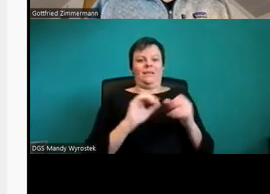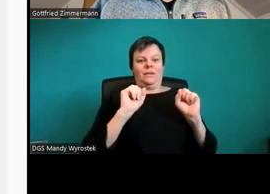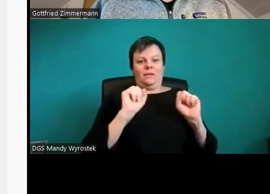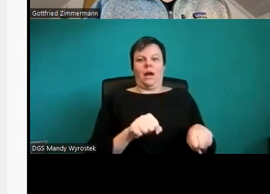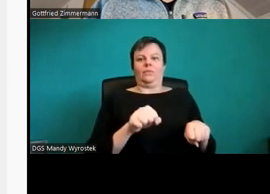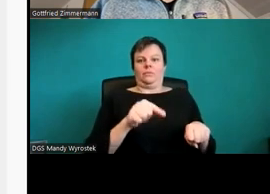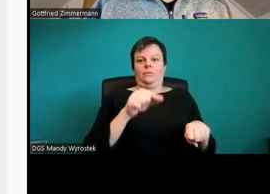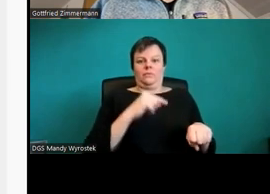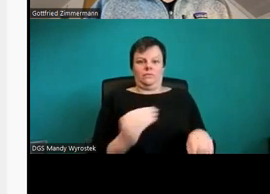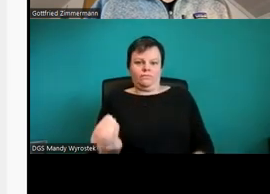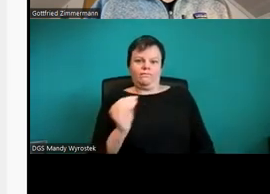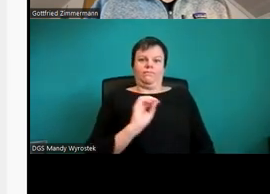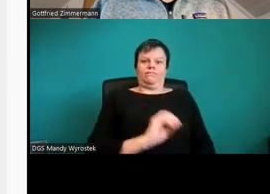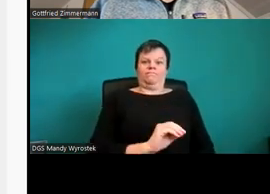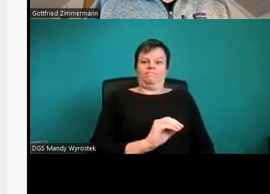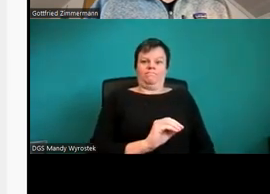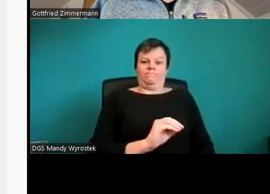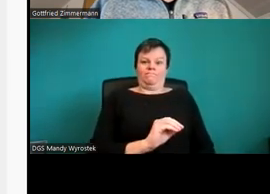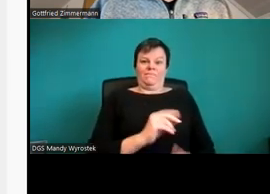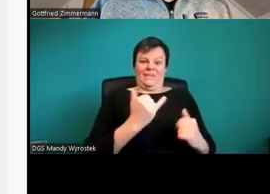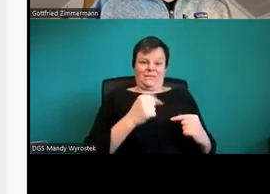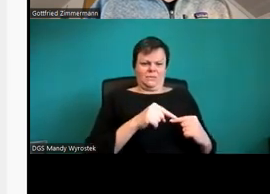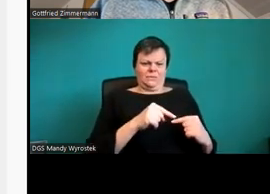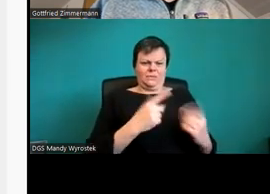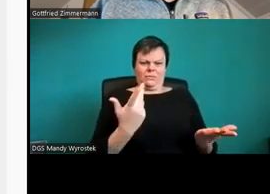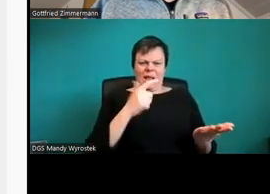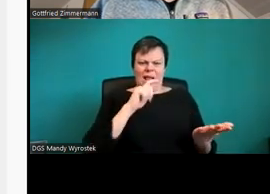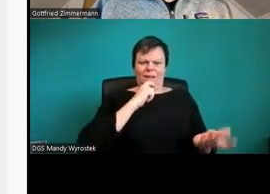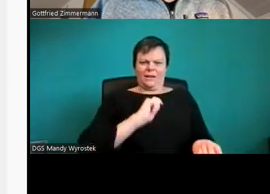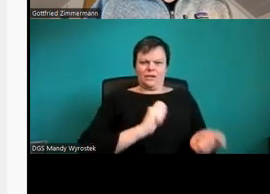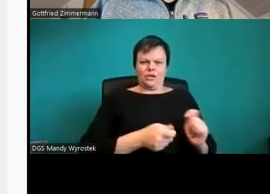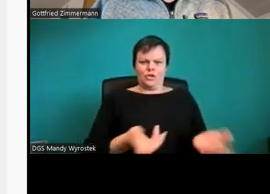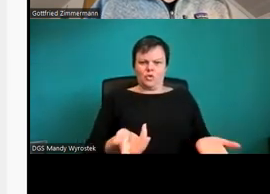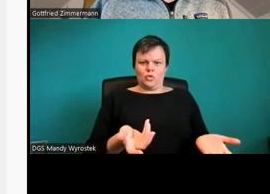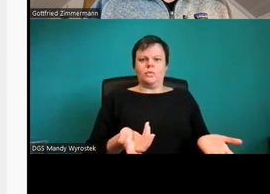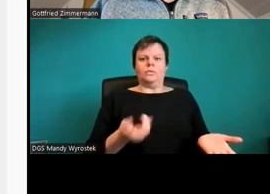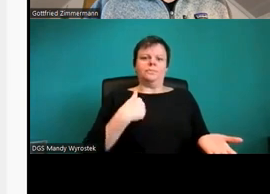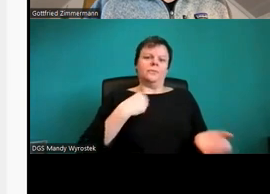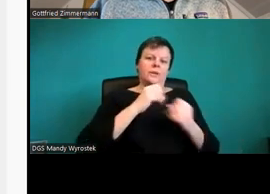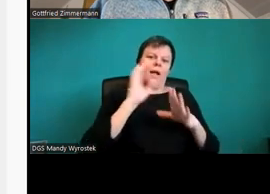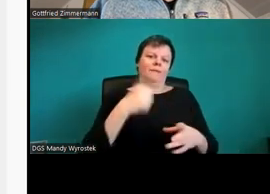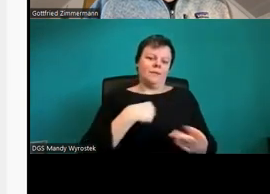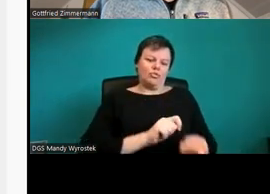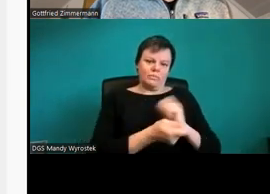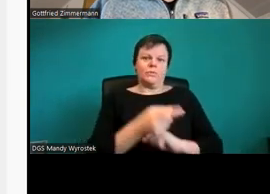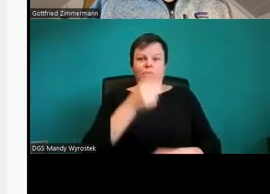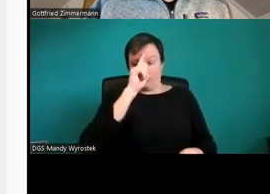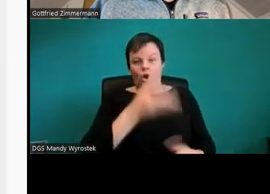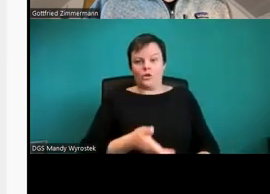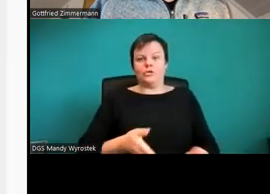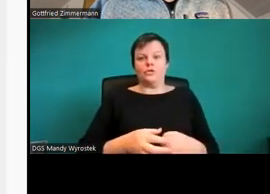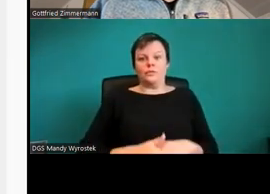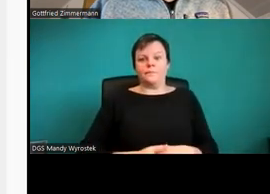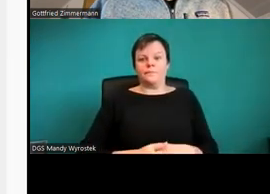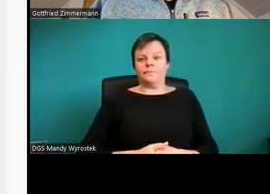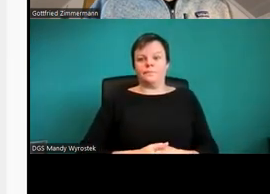Fußnote ist jetzt englisch geworden, das muss ich jetzt natürlich auch wieder deutsch machen. Und das könnte man dann auch